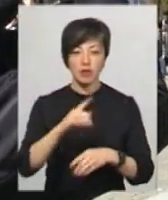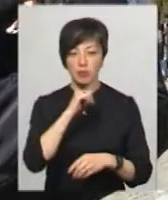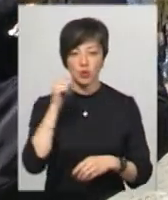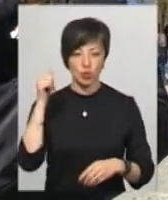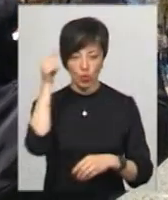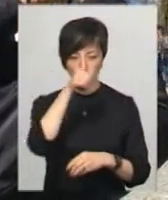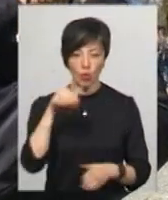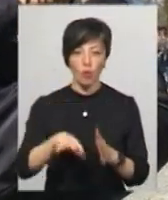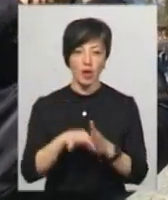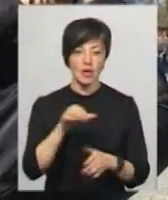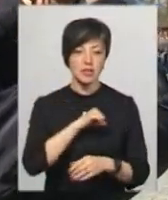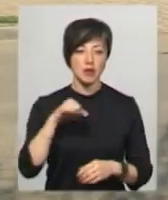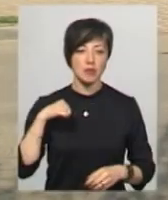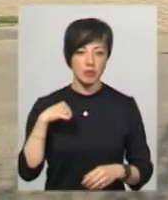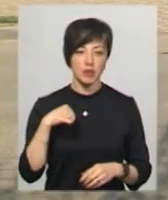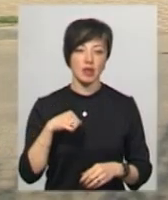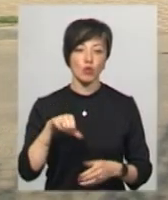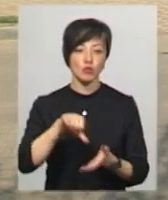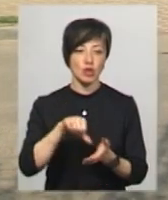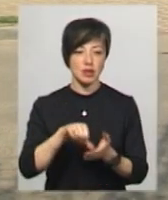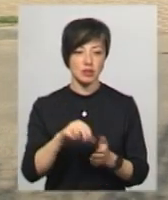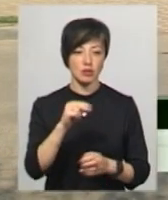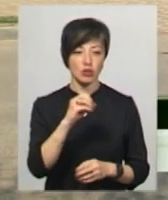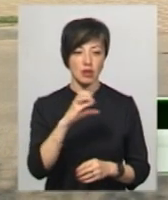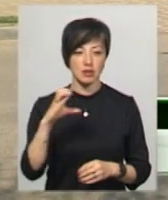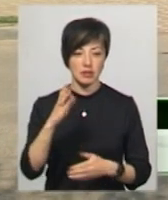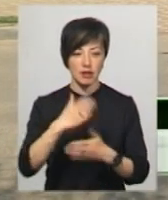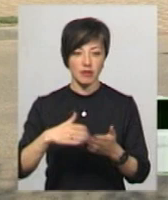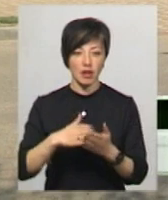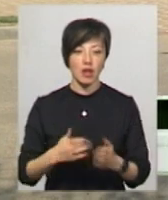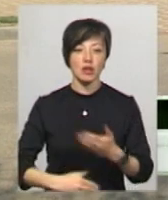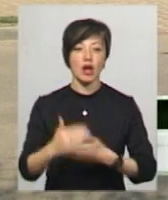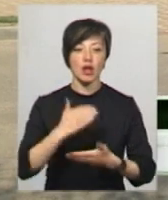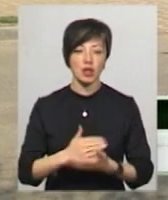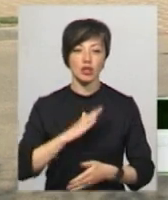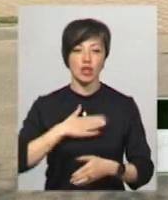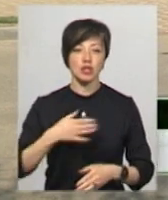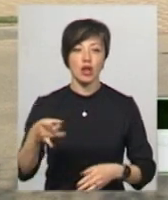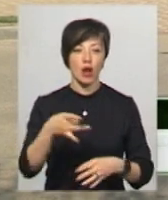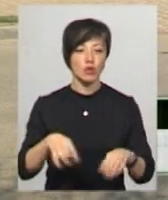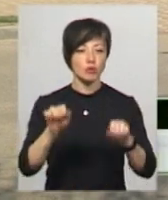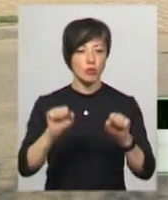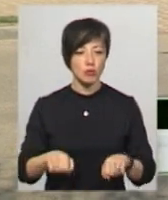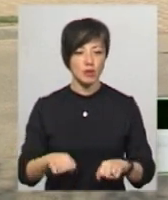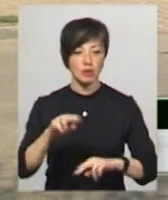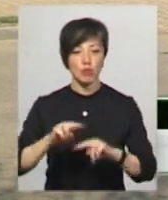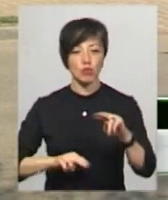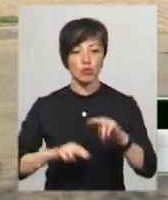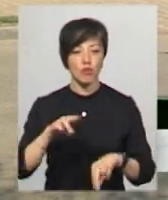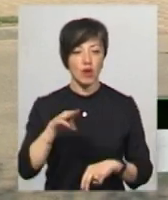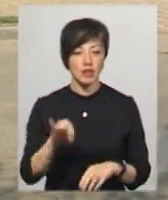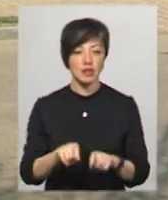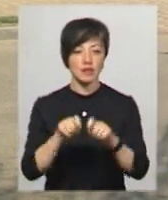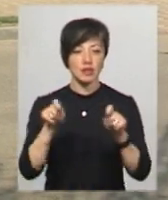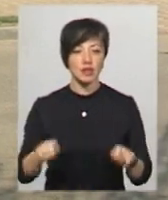року, а обрали його самі ліквідатори. Сьогодні нарешті наш район спромігся побудувати і